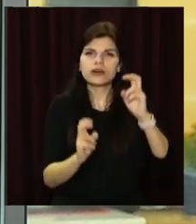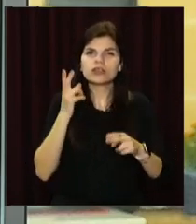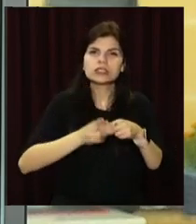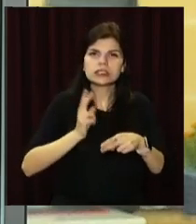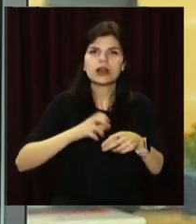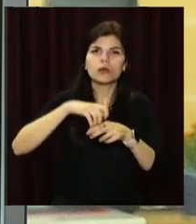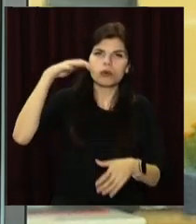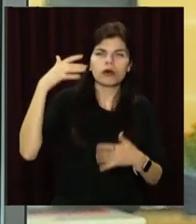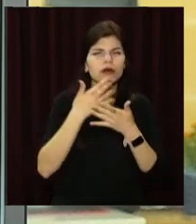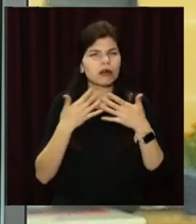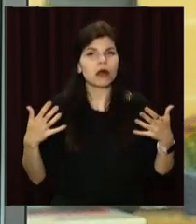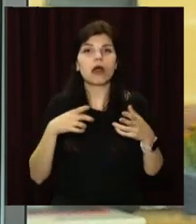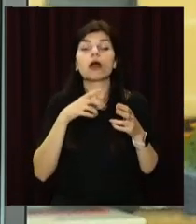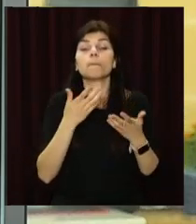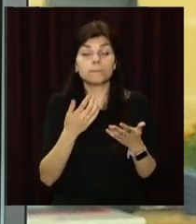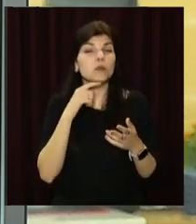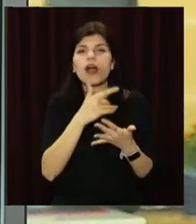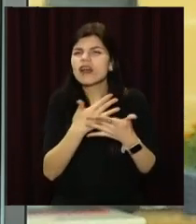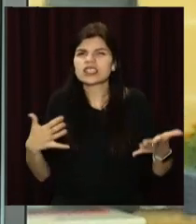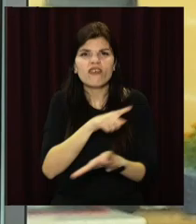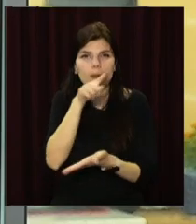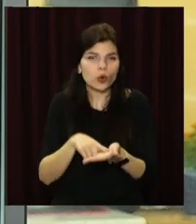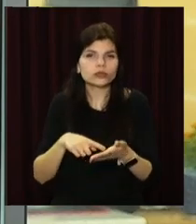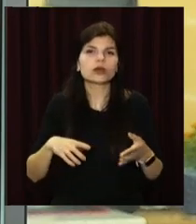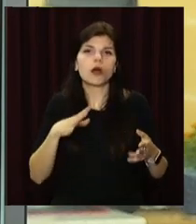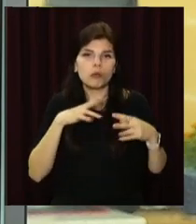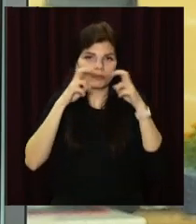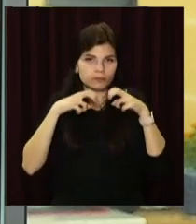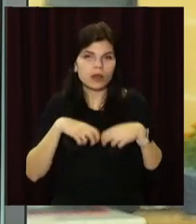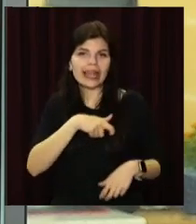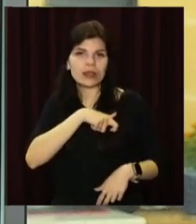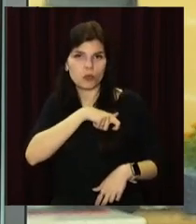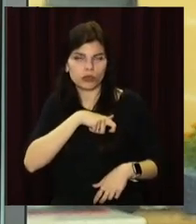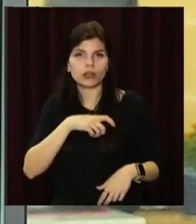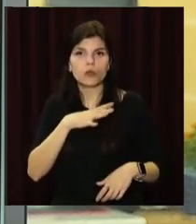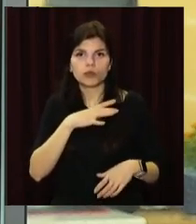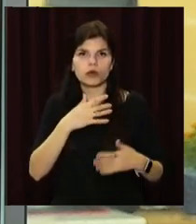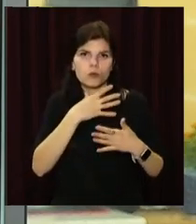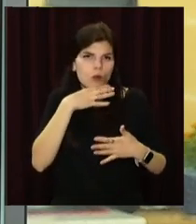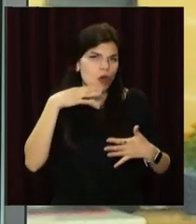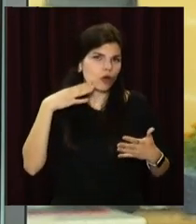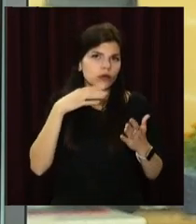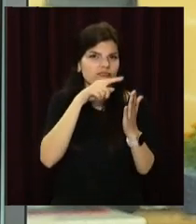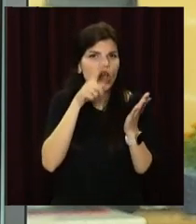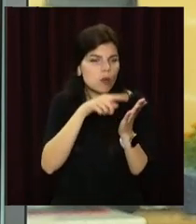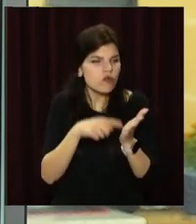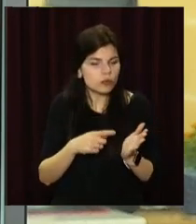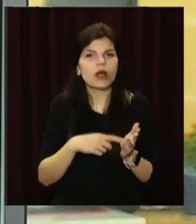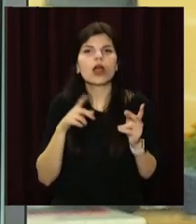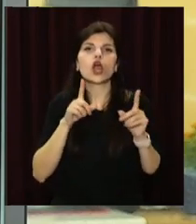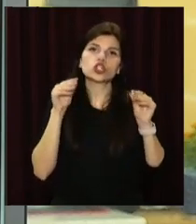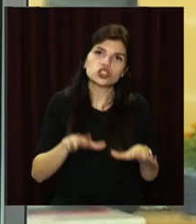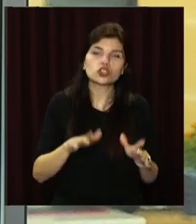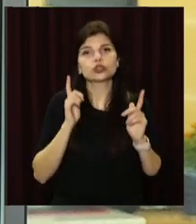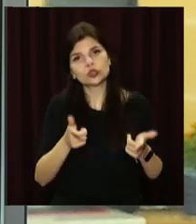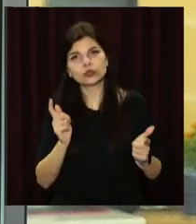зменшення викидів вуглецю та кошти для атовців. Загалом на черговій сесії Кам'янської міськради депутати розглянули майже чотири десятки питань